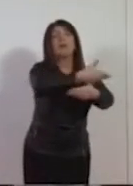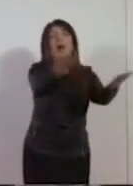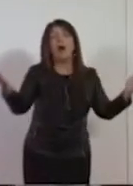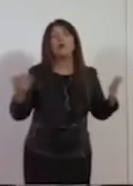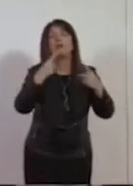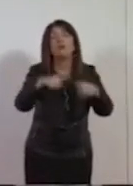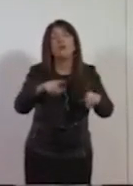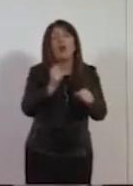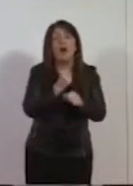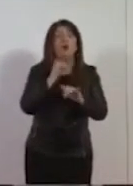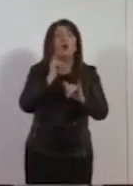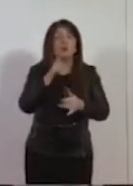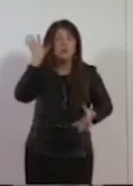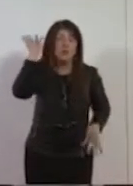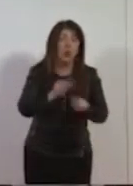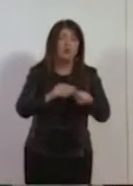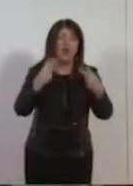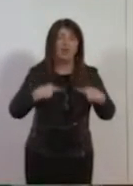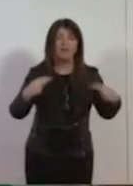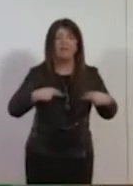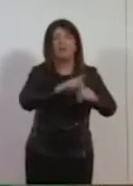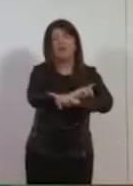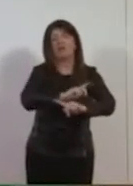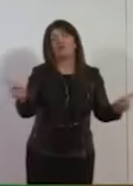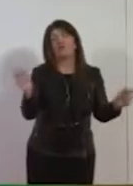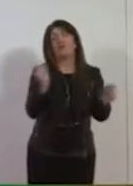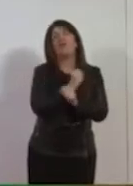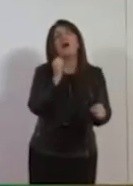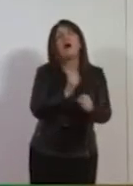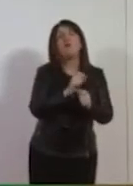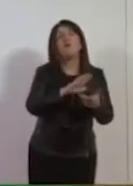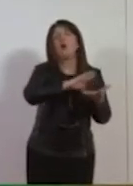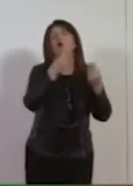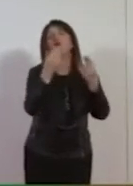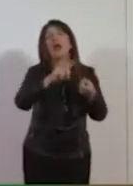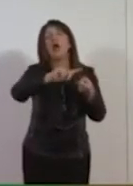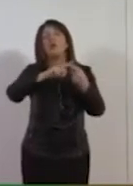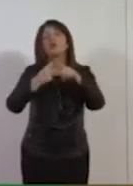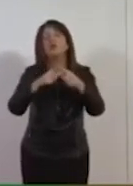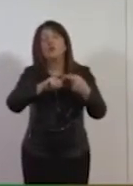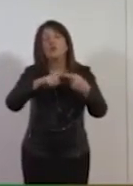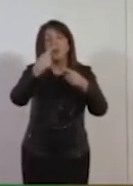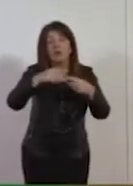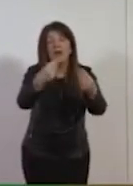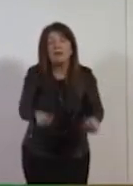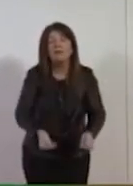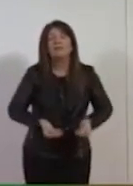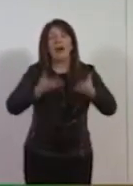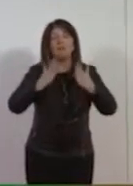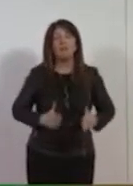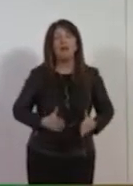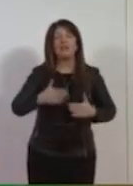persone. Il lavoro è lo strumento essenziale che serve a dare dignità alle persone. E quindi noi